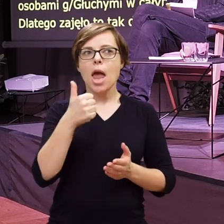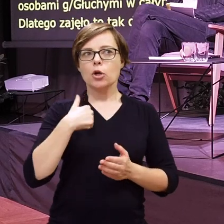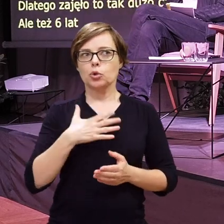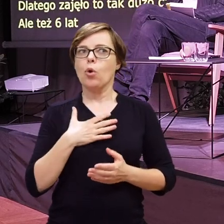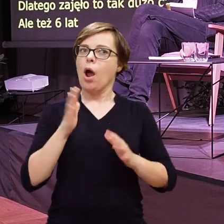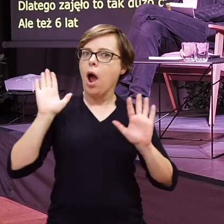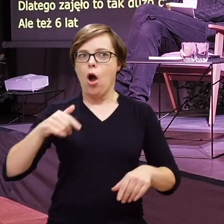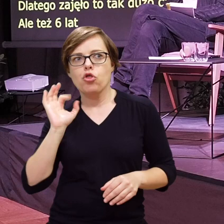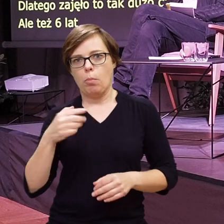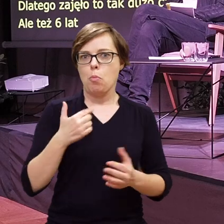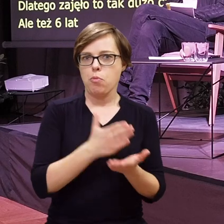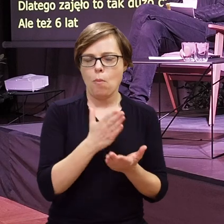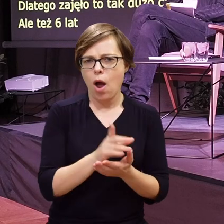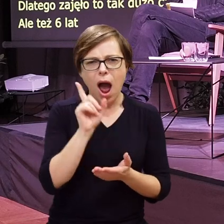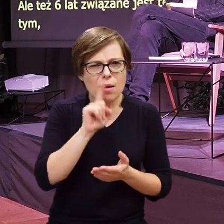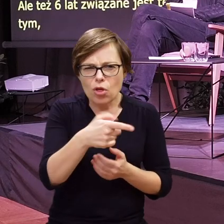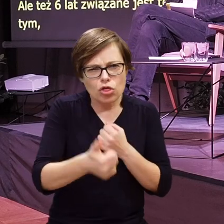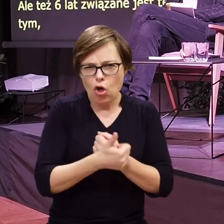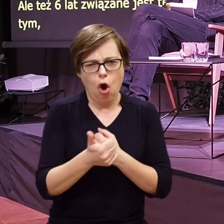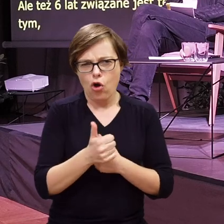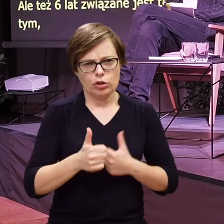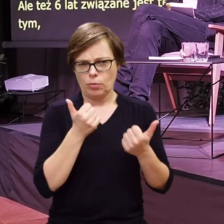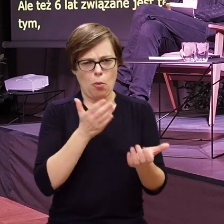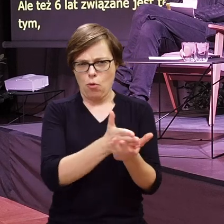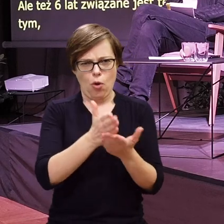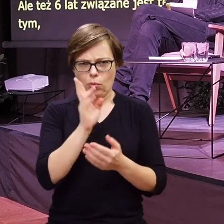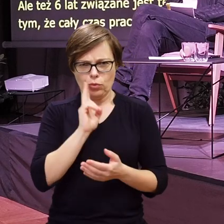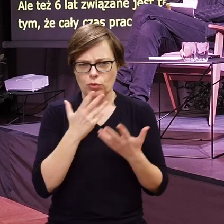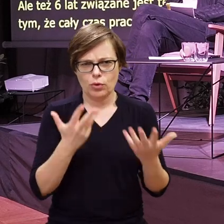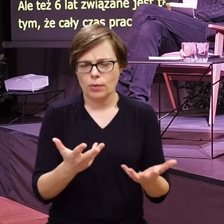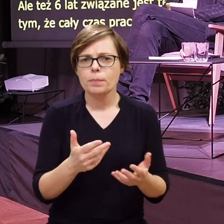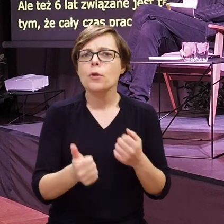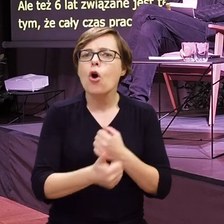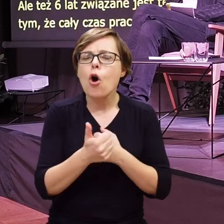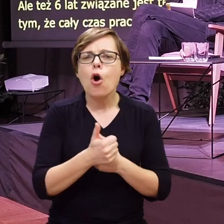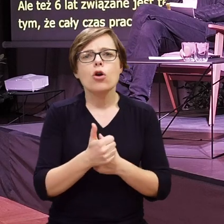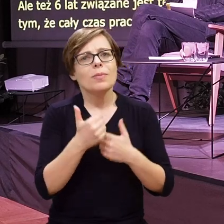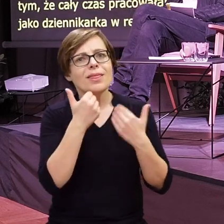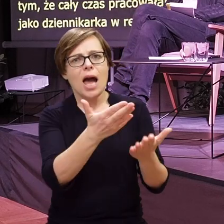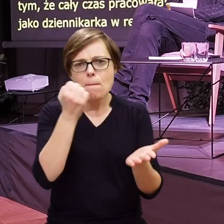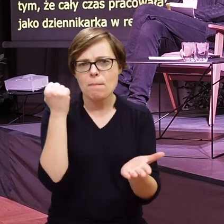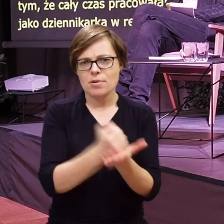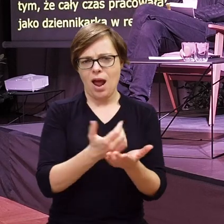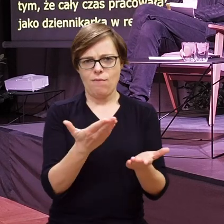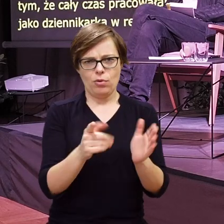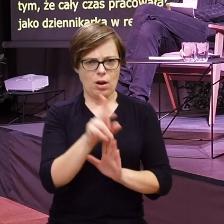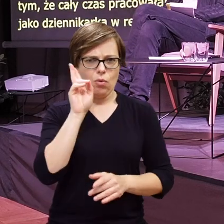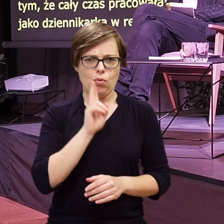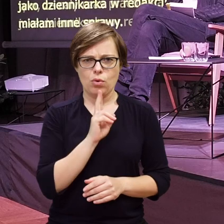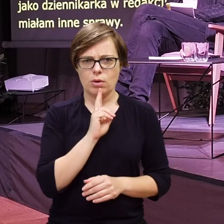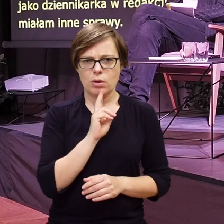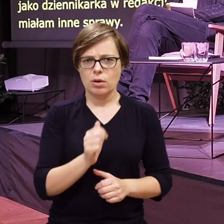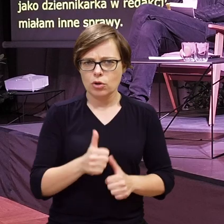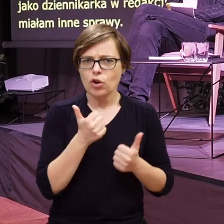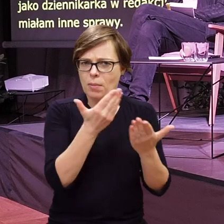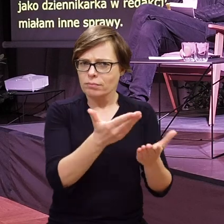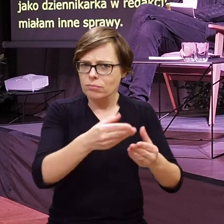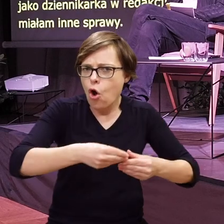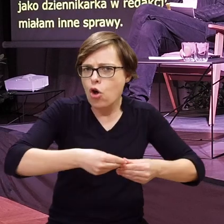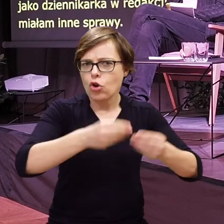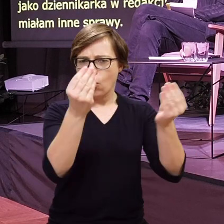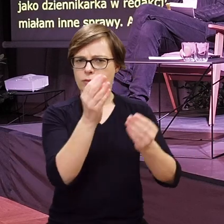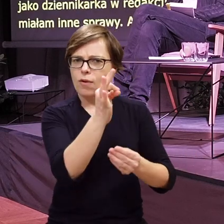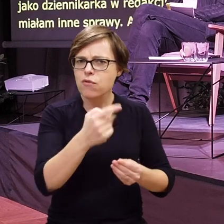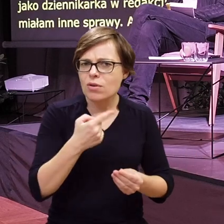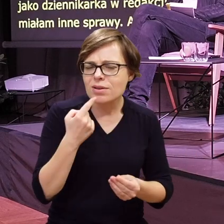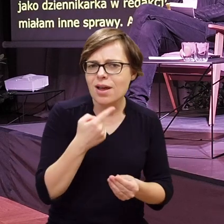bo to jest taki pierwszy odruch, no to my tutaj pomożemy. A przecież to nie o to chodzi, żeby komuś pomagać, tylko żeby dać prawa osobom głuchym do tego, żeby